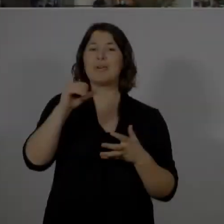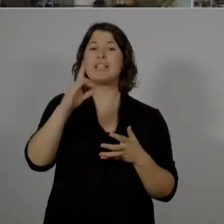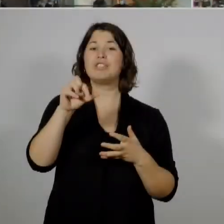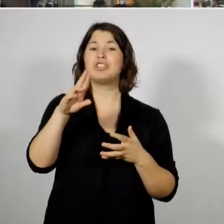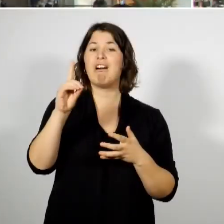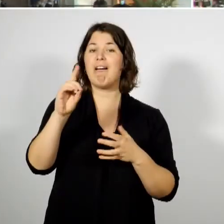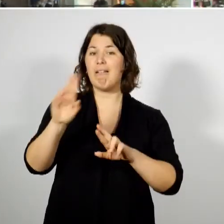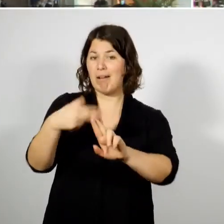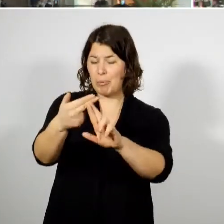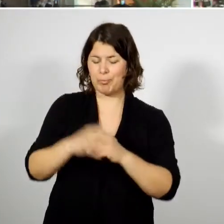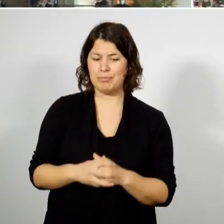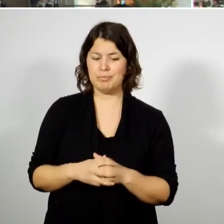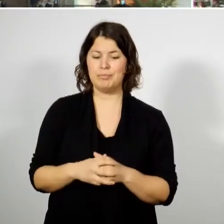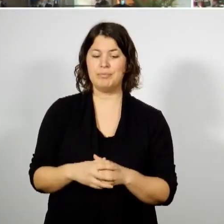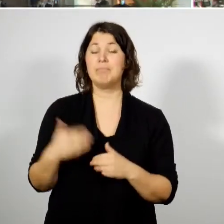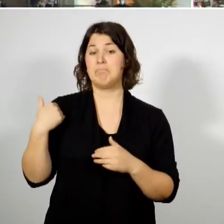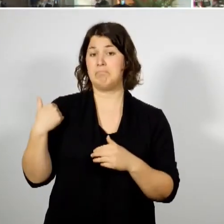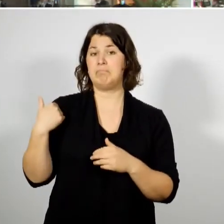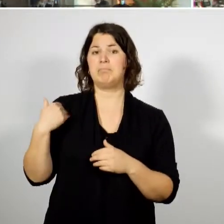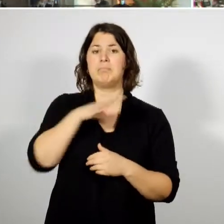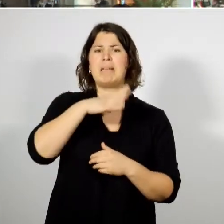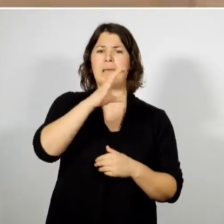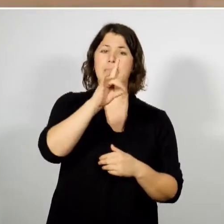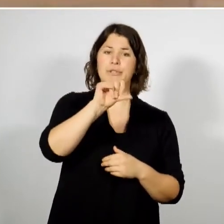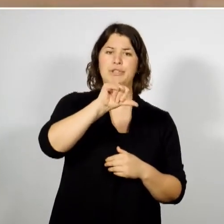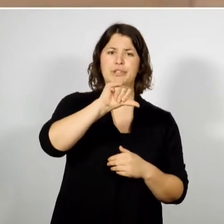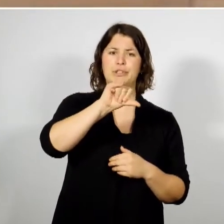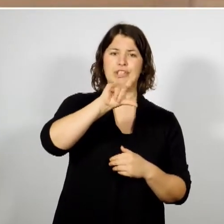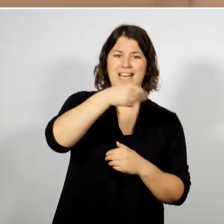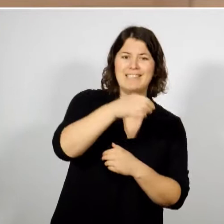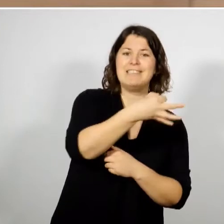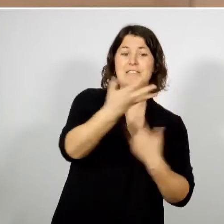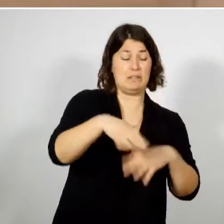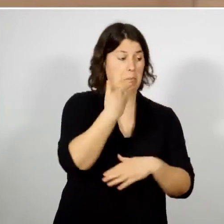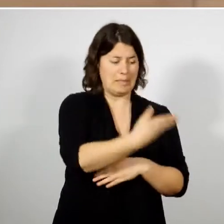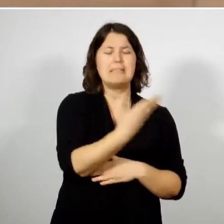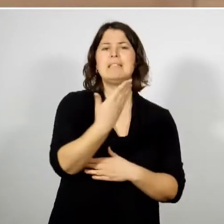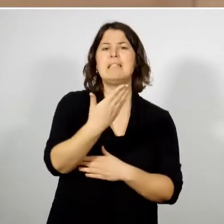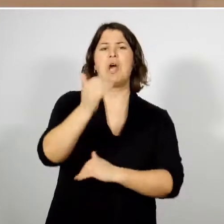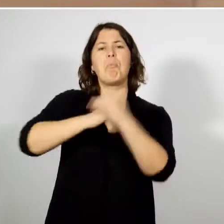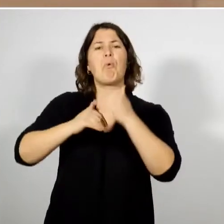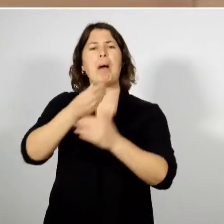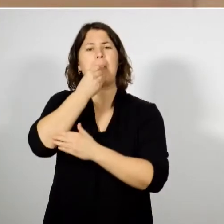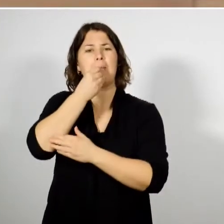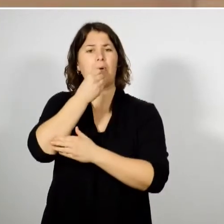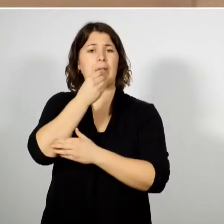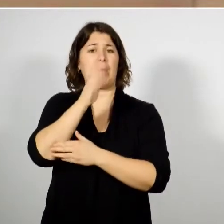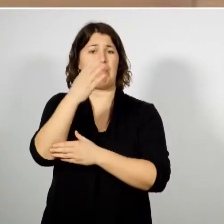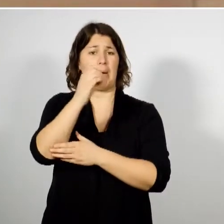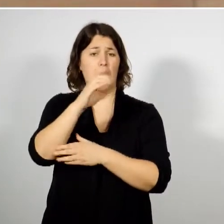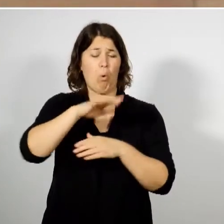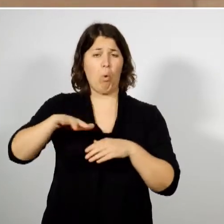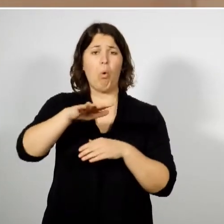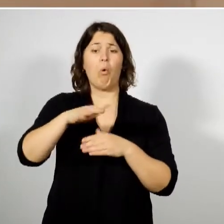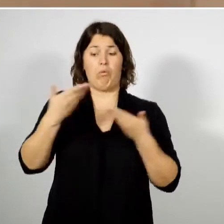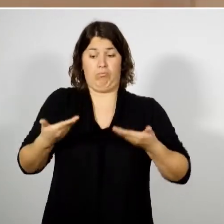Comme cela vient d'être rappelé par Nathalie Chaline, et je l'en remercie, notre programme alimentaire métropolitain soumis